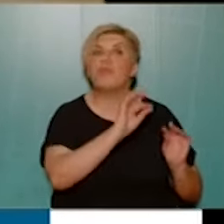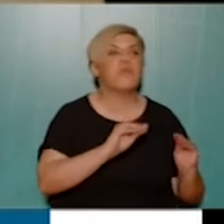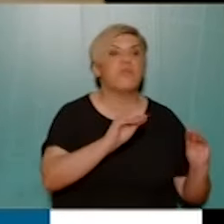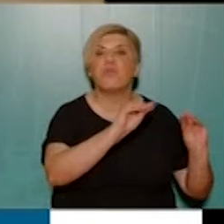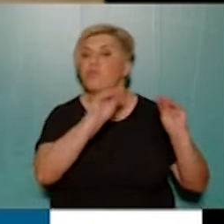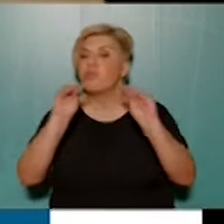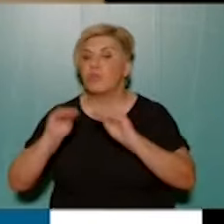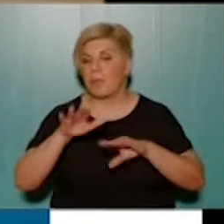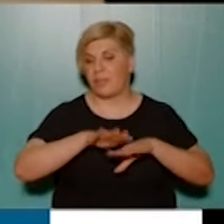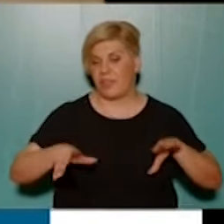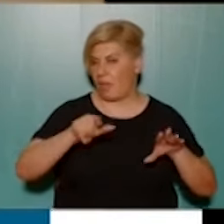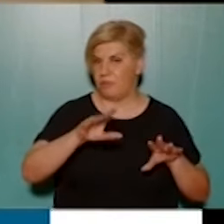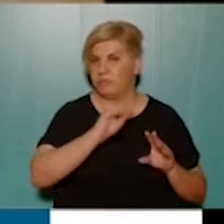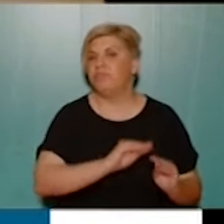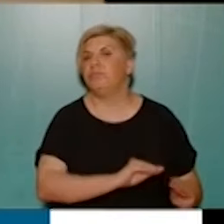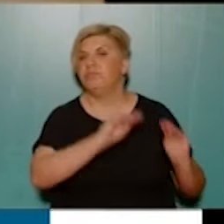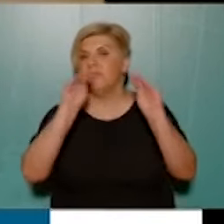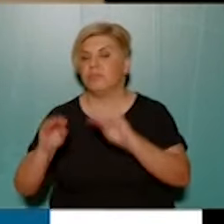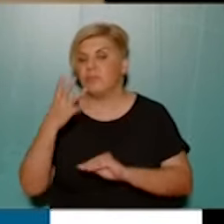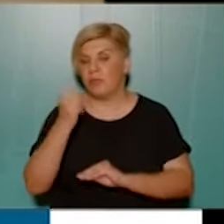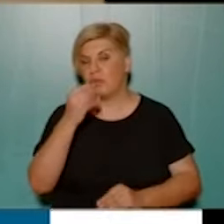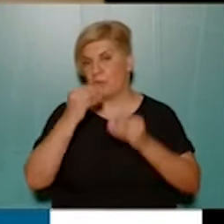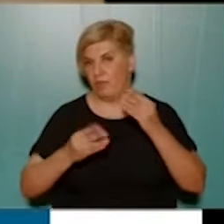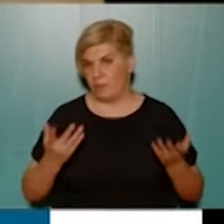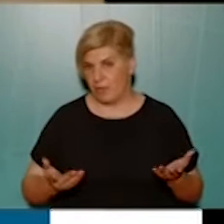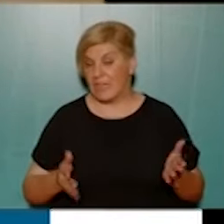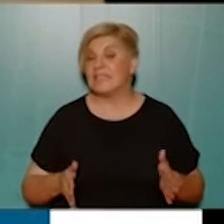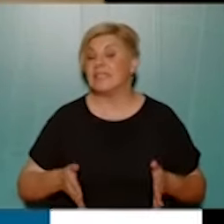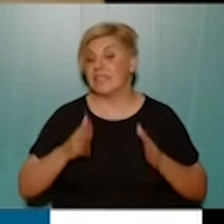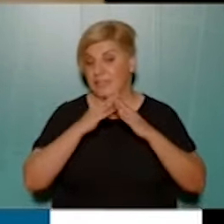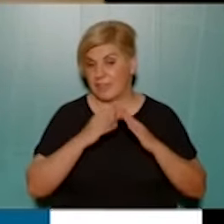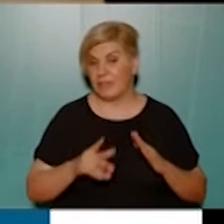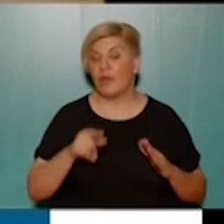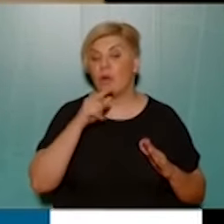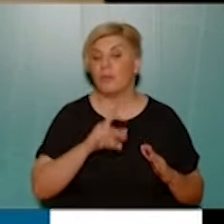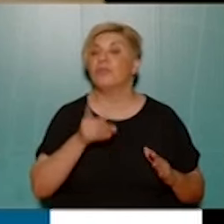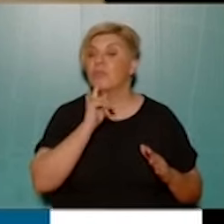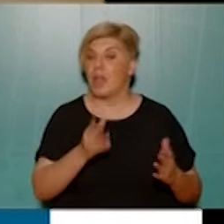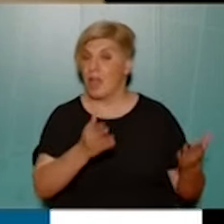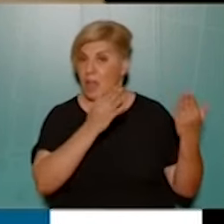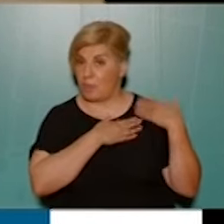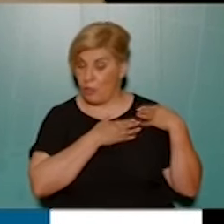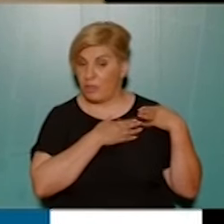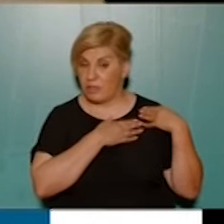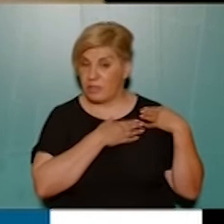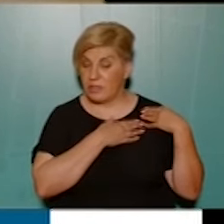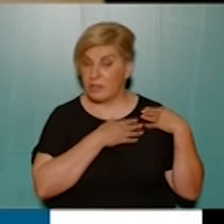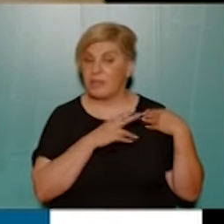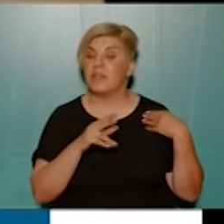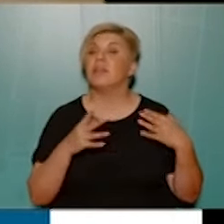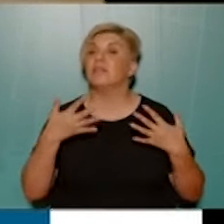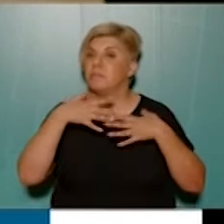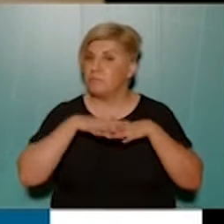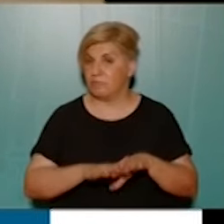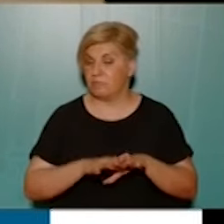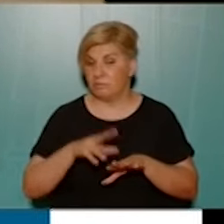θα μετακινηθούν, πού θα μεταστεγαστούν, όταν υπάρχουν τέτοια προβλήματα. Όπως αλλουνού αρμοδιότητα, όμως, όπως είπατε, κύριε Δήμαρχε, ήταν και η κατάργηση και η συγχώνευση